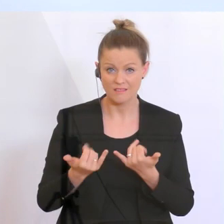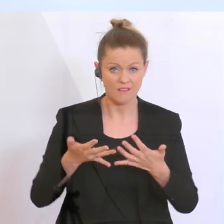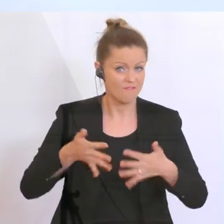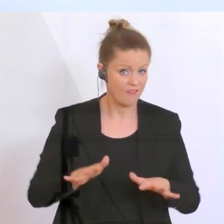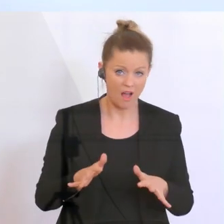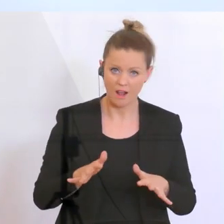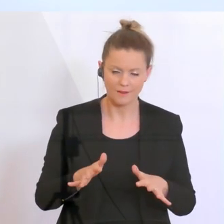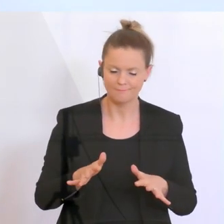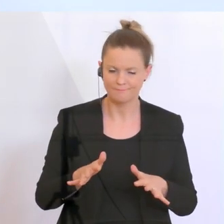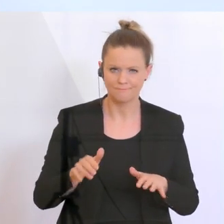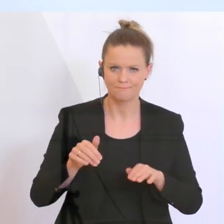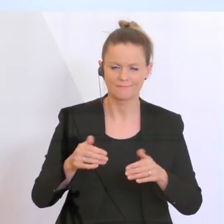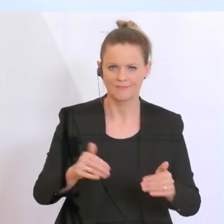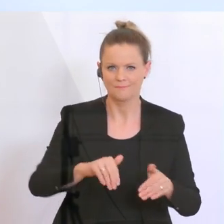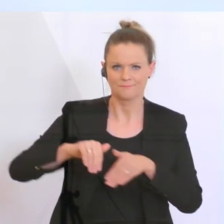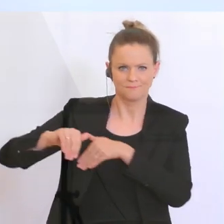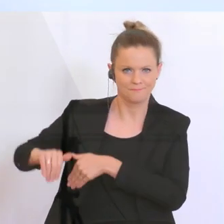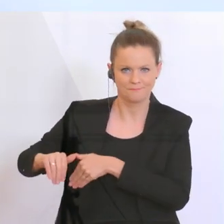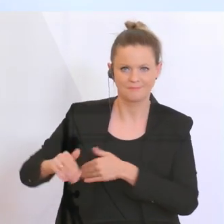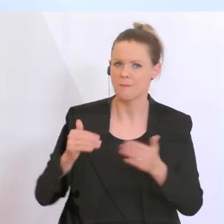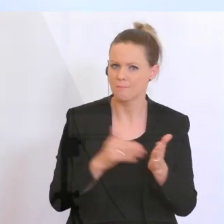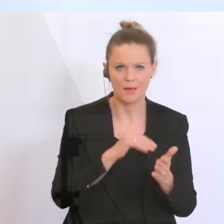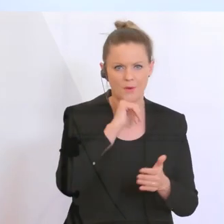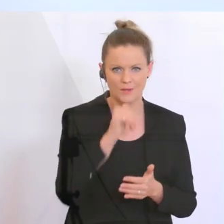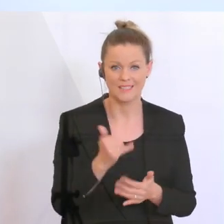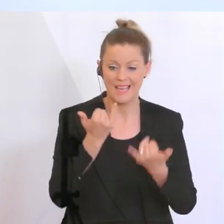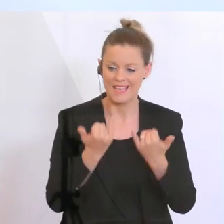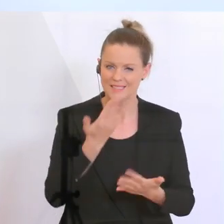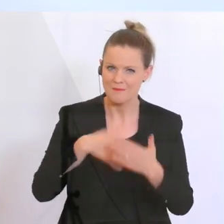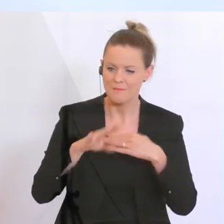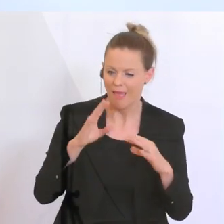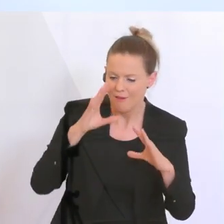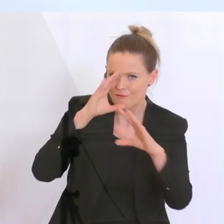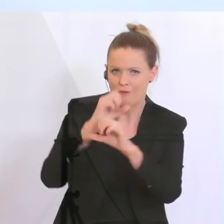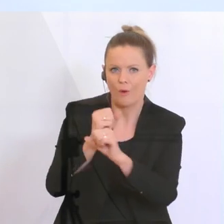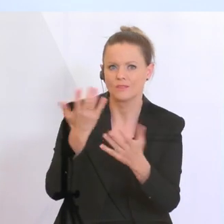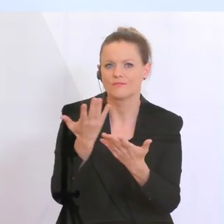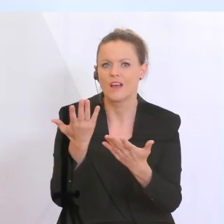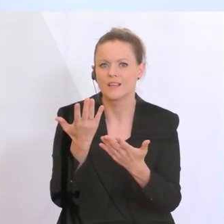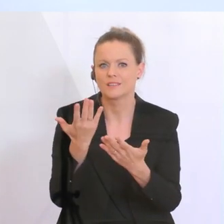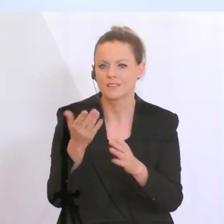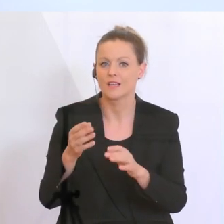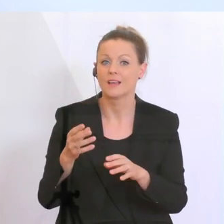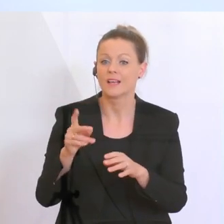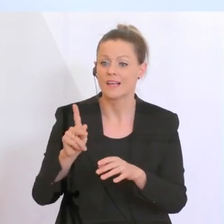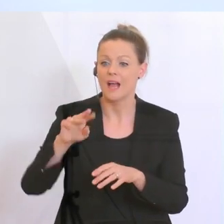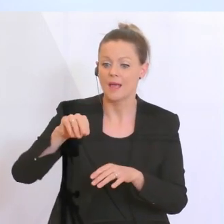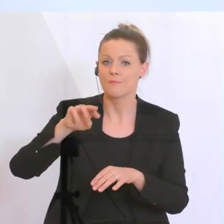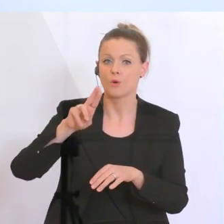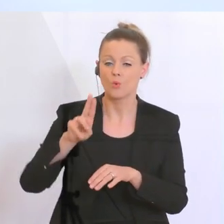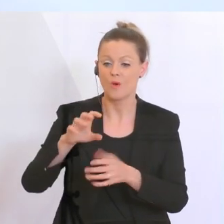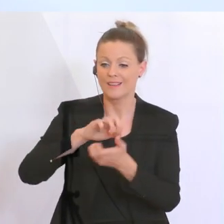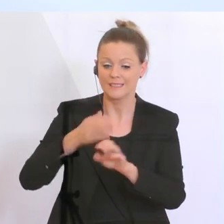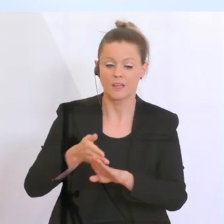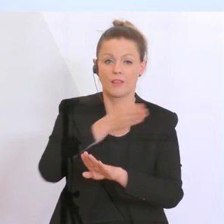Falle zurückzustellen ist. Und es geht hier vor allem bei den KMUs darum, wie ging es den Unternehmen vorher. Und von